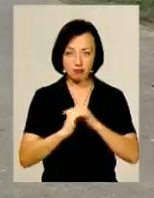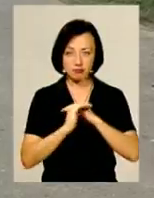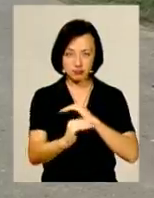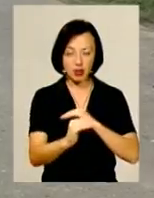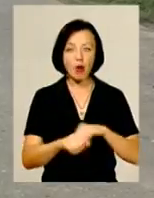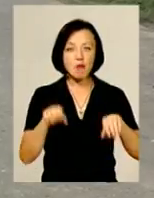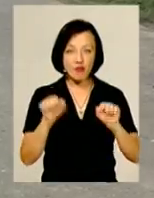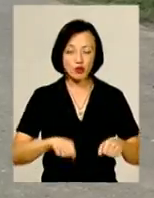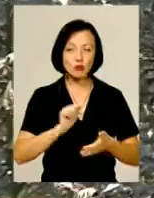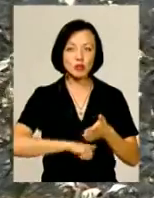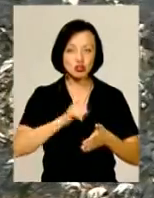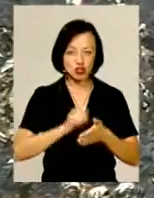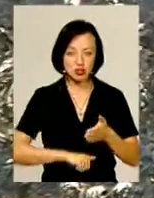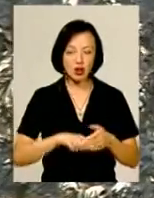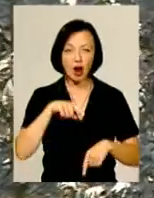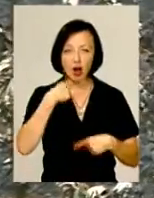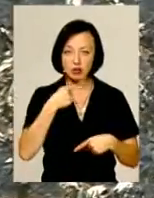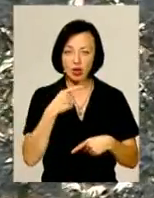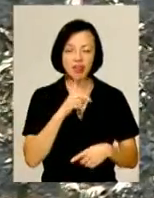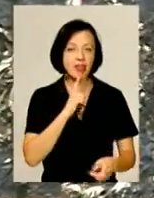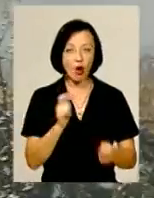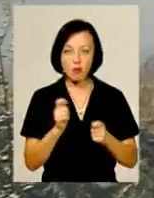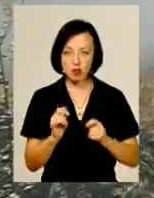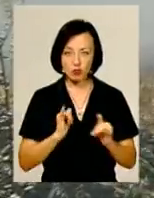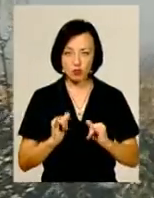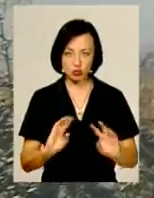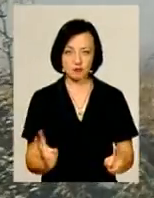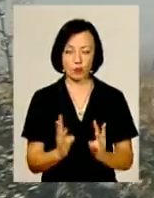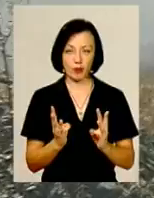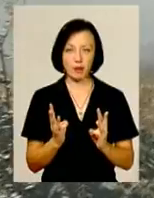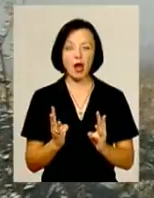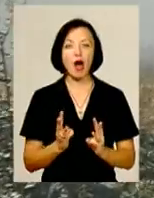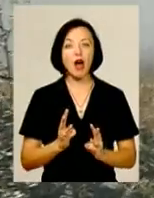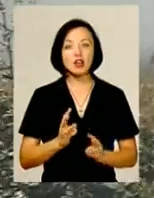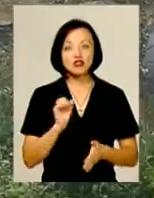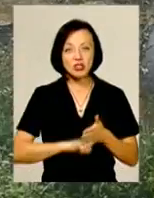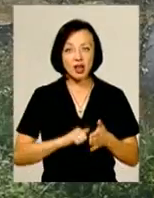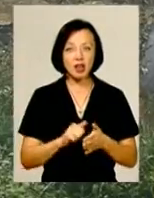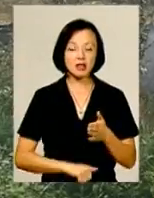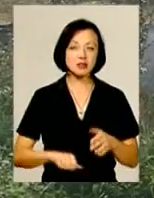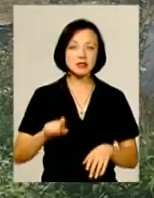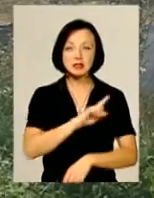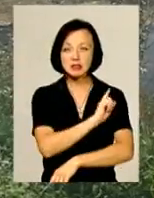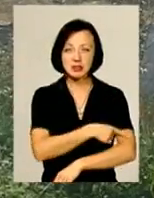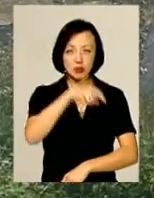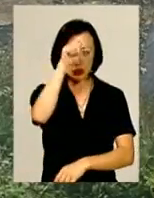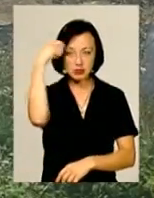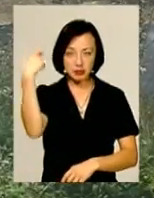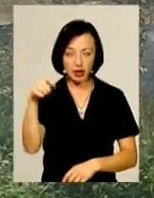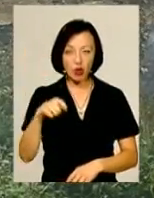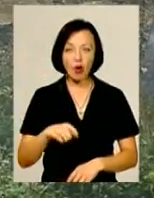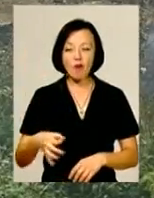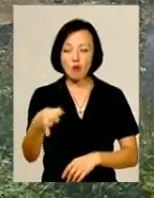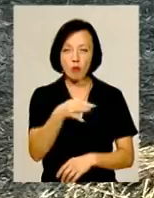Ймовірною причиною загоряння надзвичайники називають необережне поводження з вогнем. Нагадаю, через рекордну вересневу спеку в області